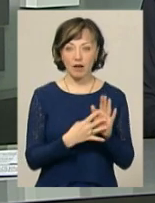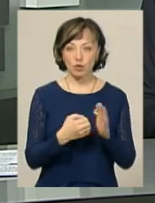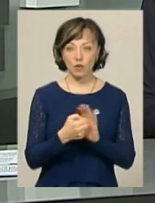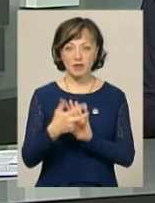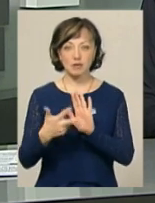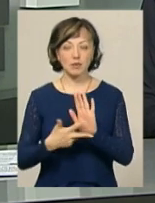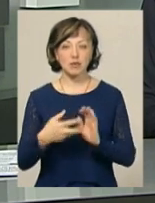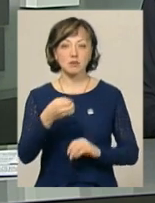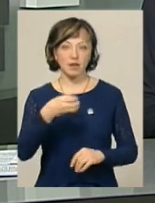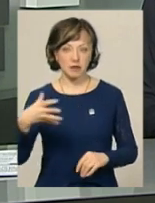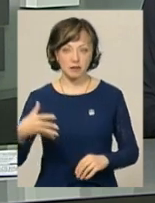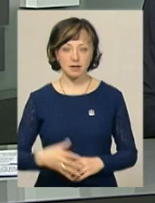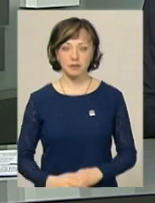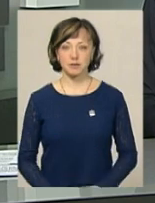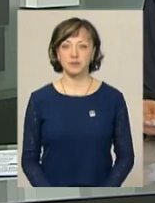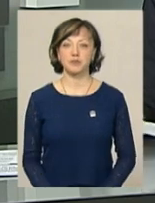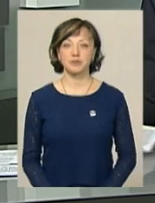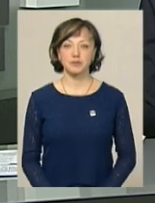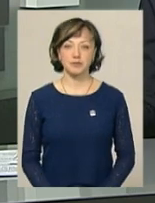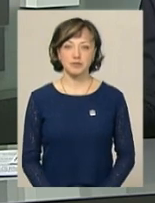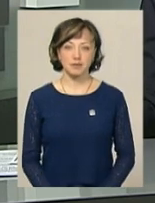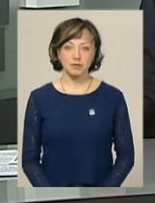до 18 години 15 хвилин.